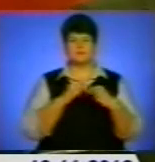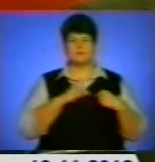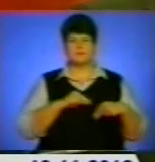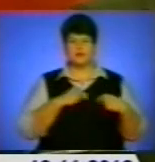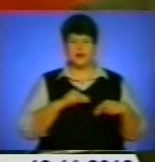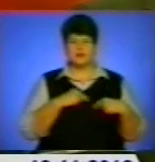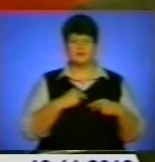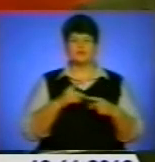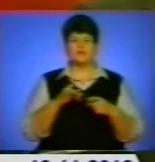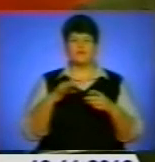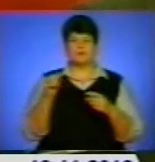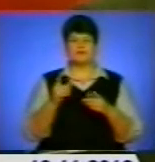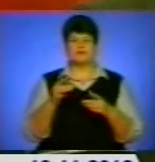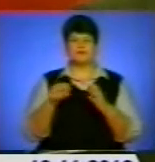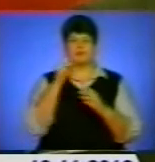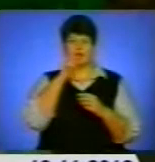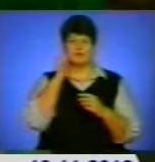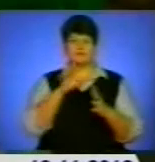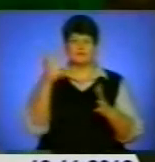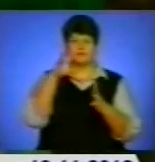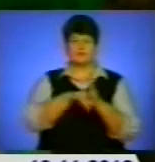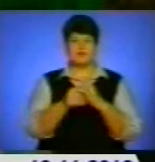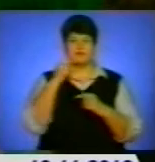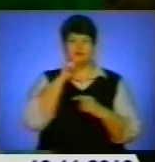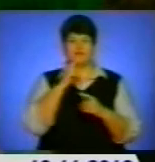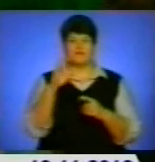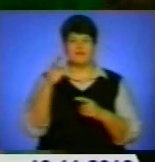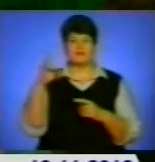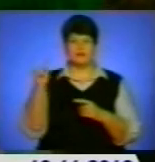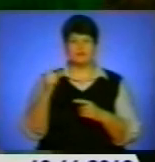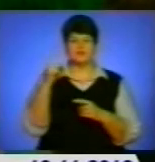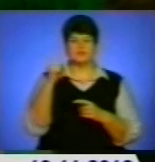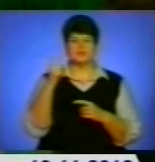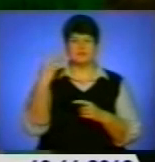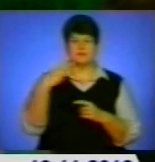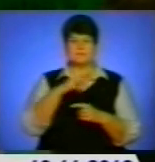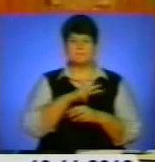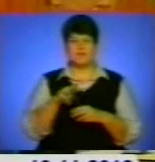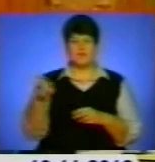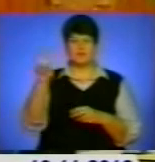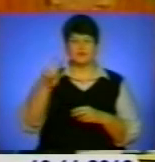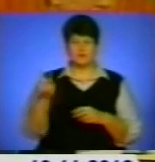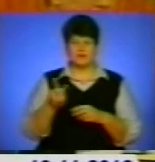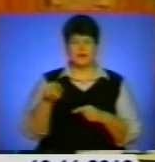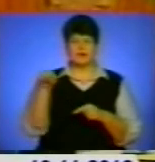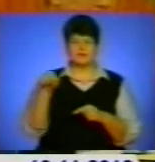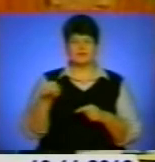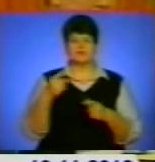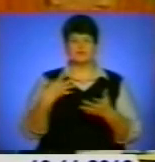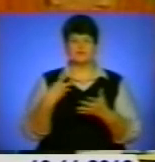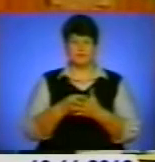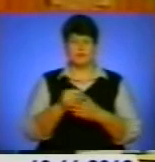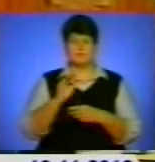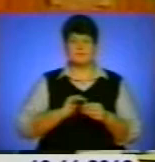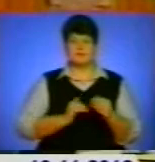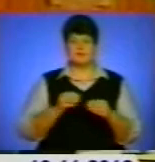Українці інвестували в економіку В'єтнаму понад 30 мільйонів доларів. Натомість утешні підприємці внесли лише 20. Однак потенціал